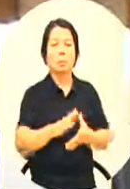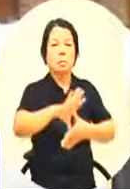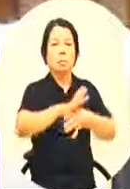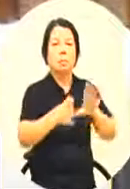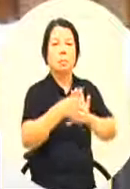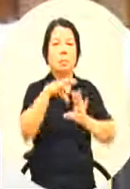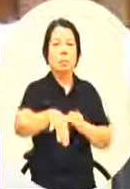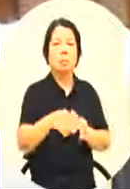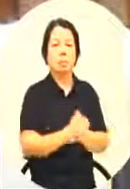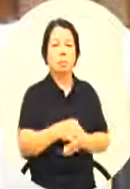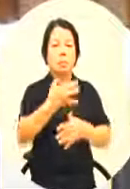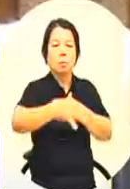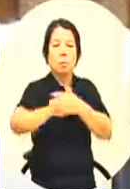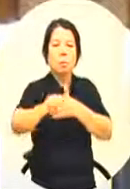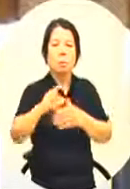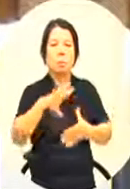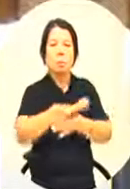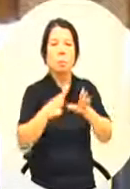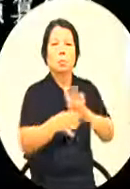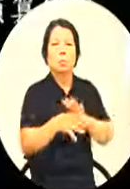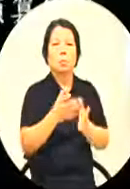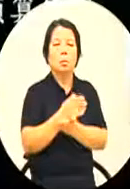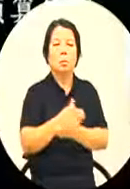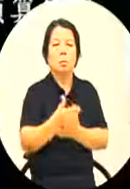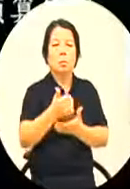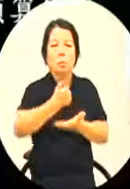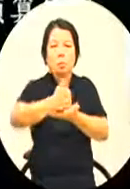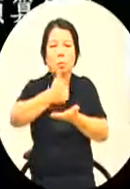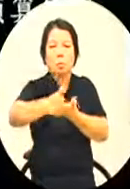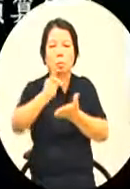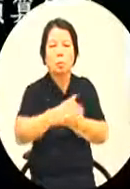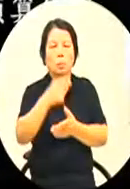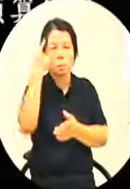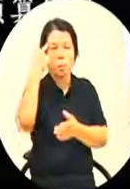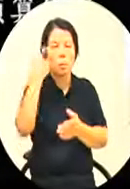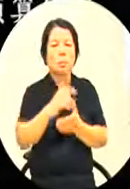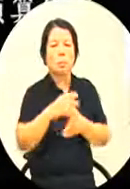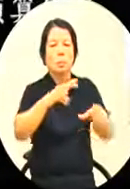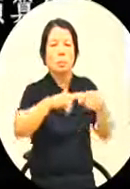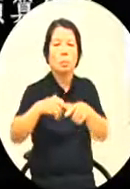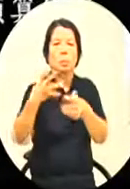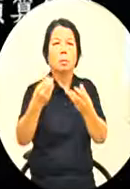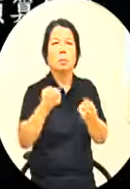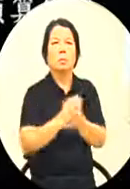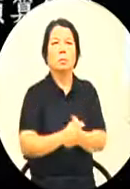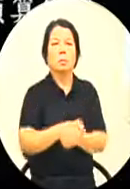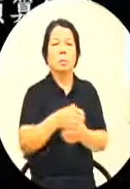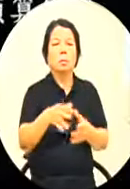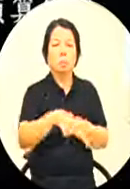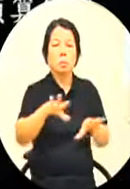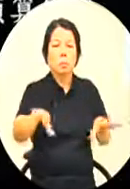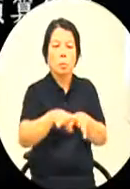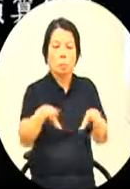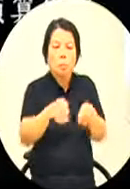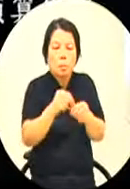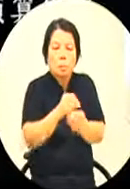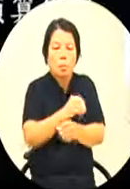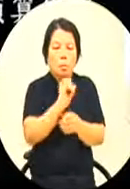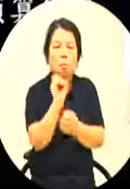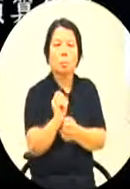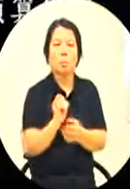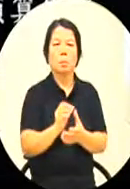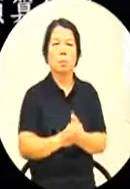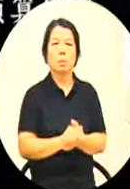局欠缺了文化输出的思维文创产业跟影视产业的布局几乎等于零